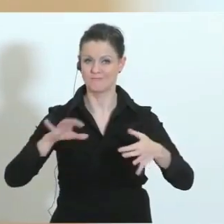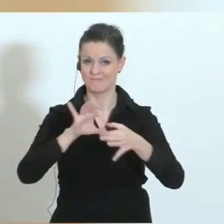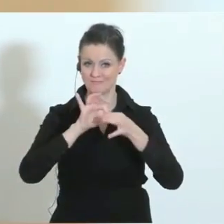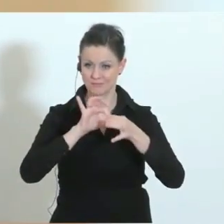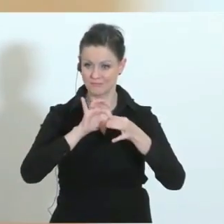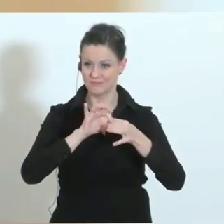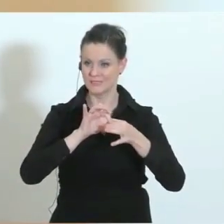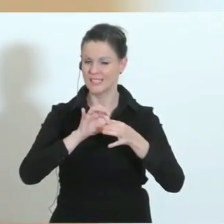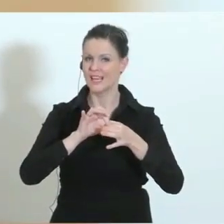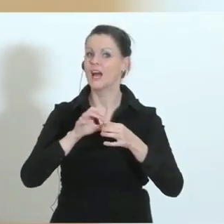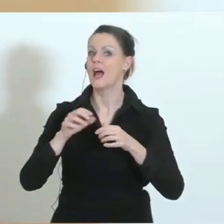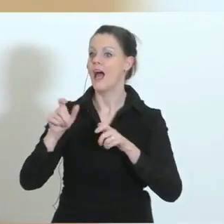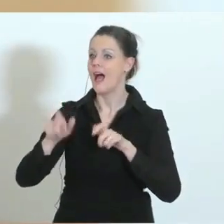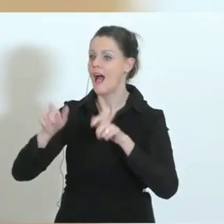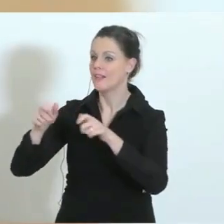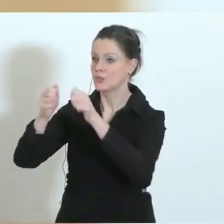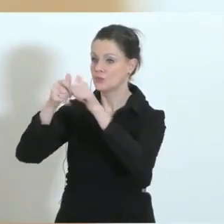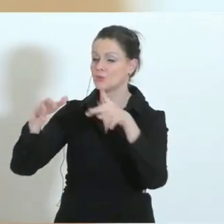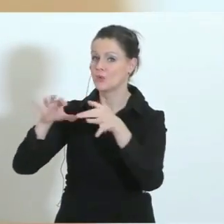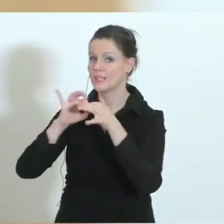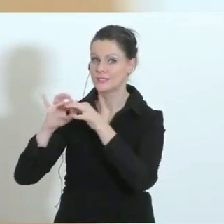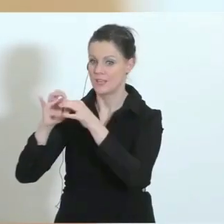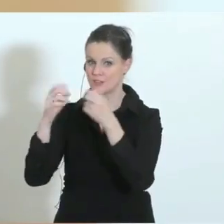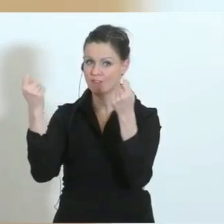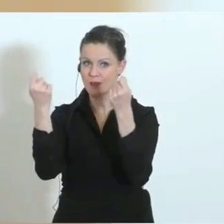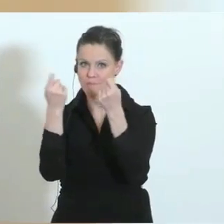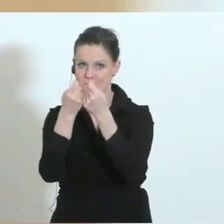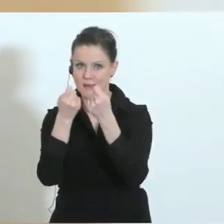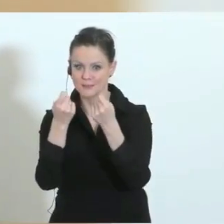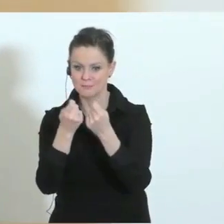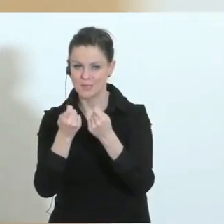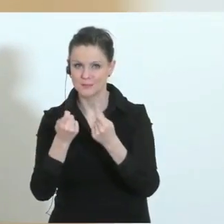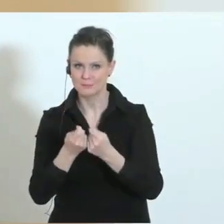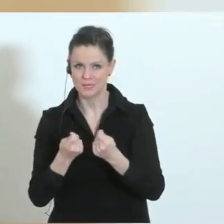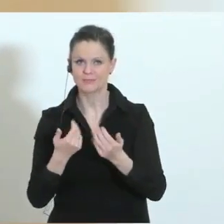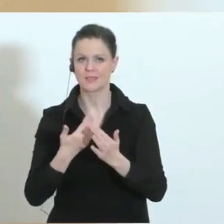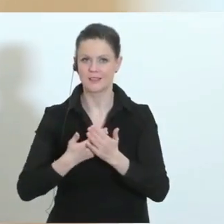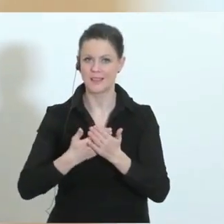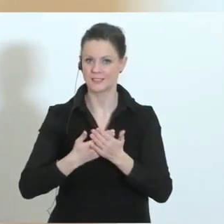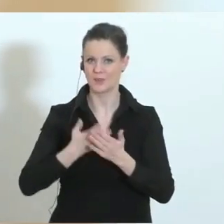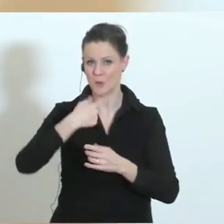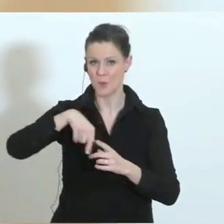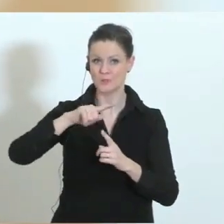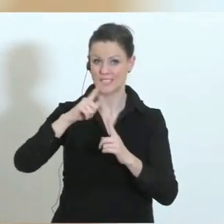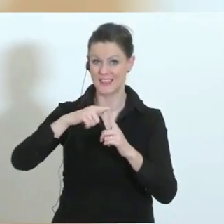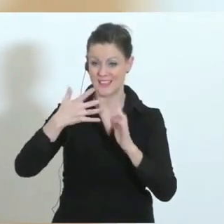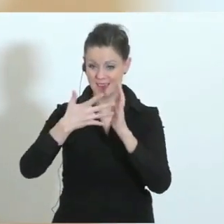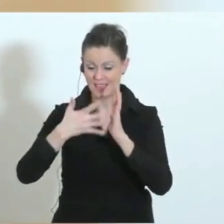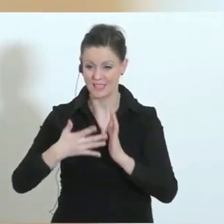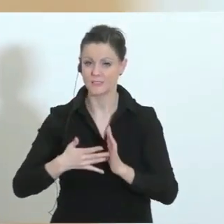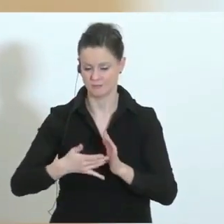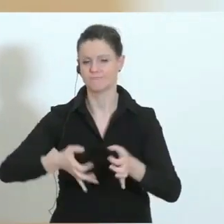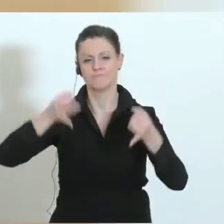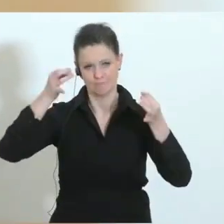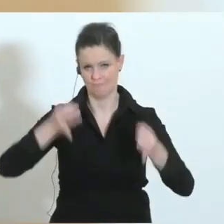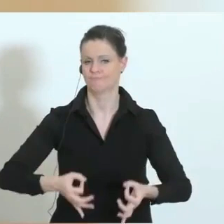in der Gesellschaft relativ gut zusammenpasst. Und das ist ein Indiz dafür, dass unsere Testungen sehr repräsentativ sind.